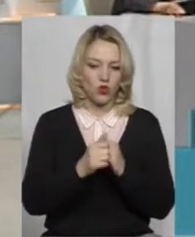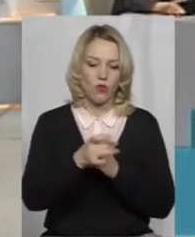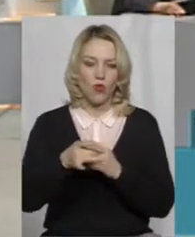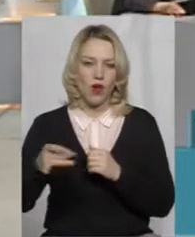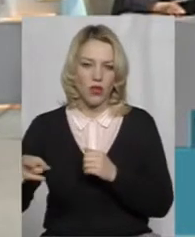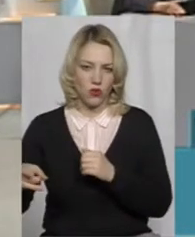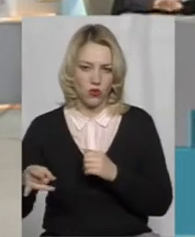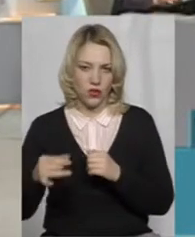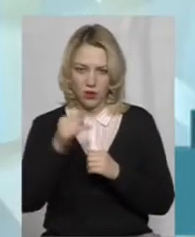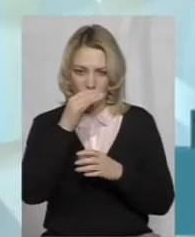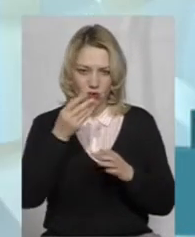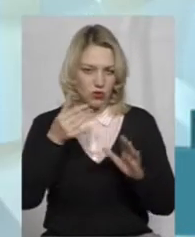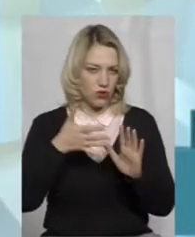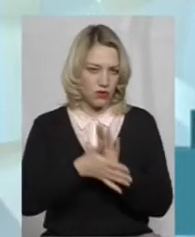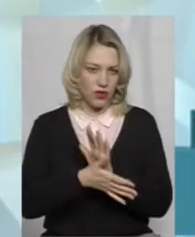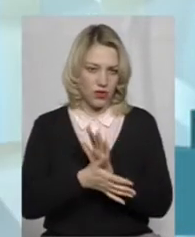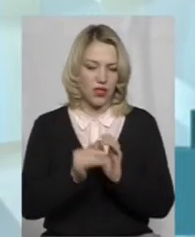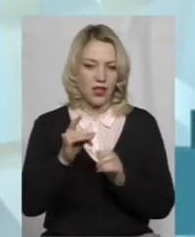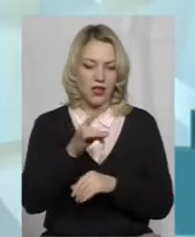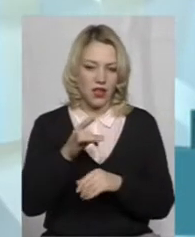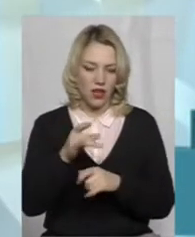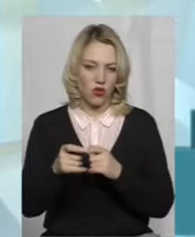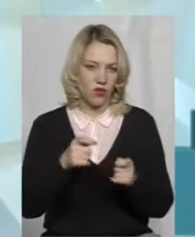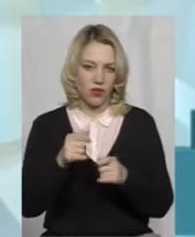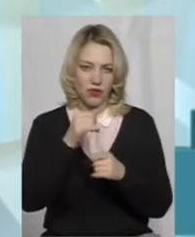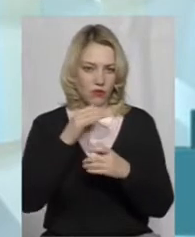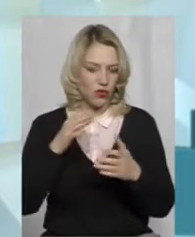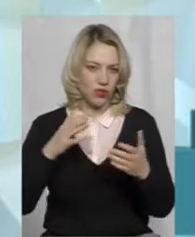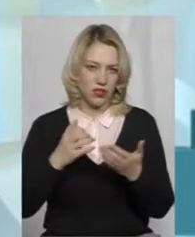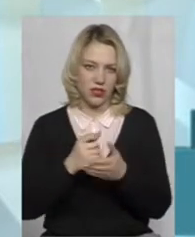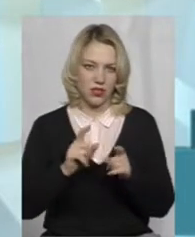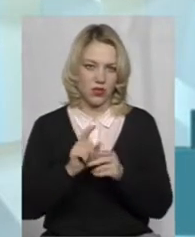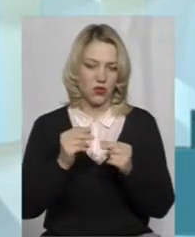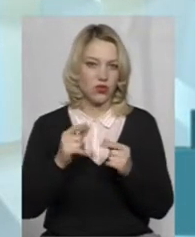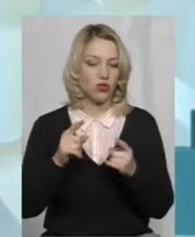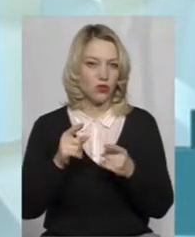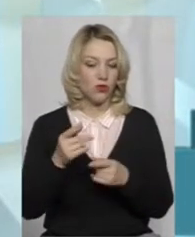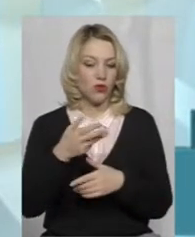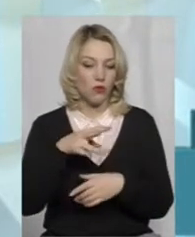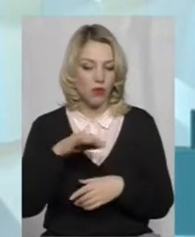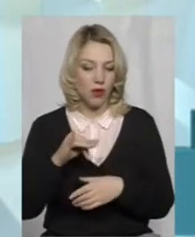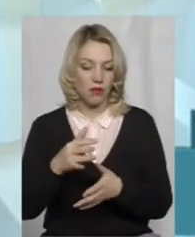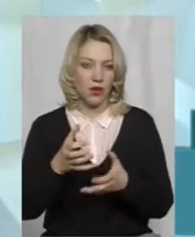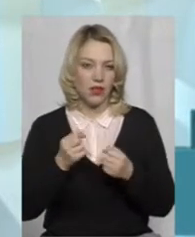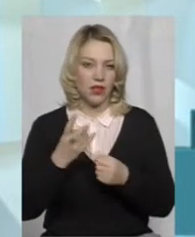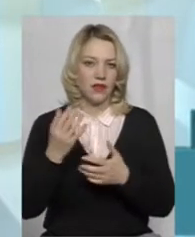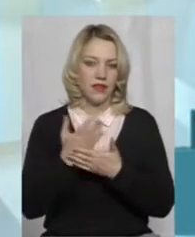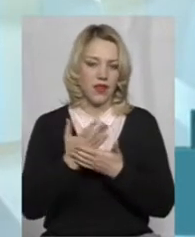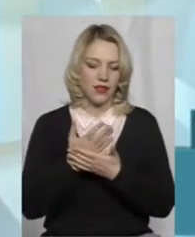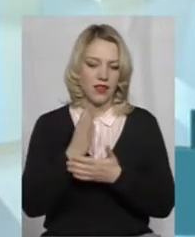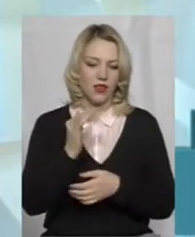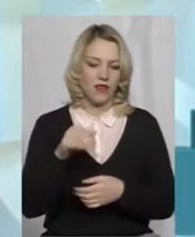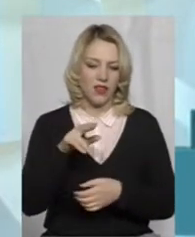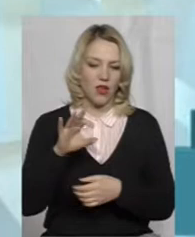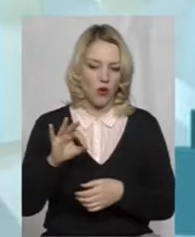влада також такі кошти навряд чи не знайде. І тому ми прийняли на кіновідеопрокаті в